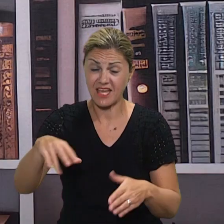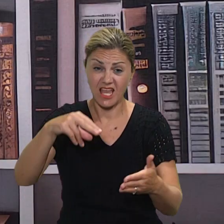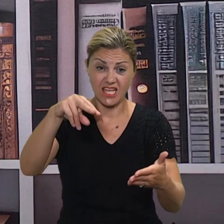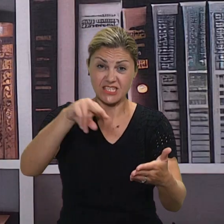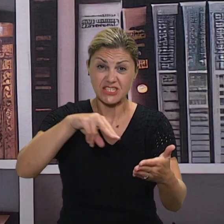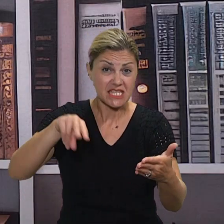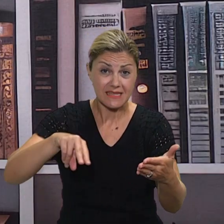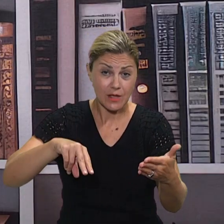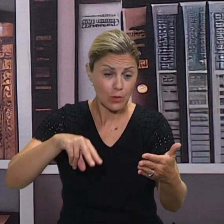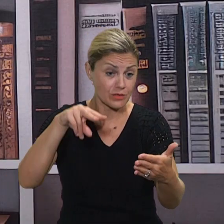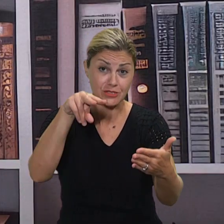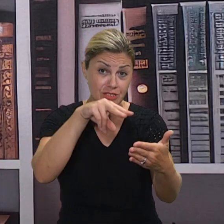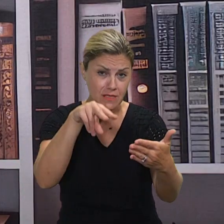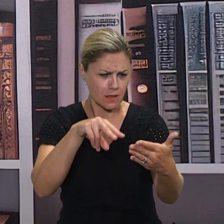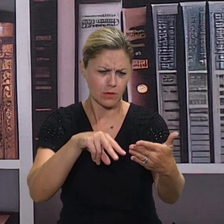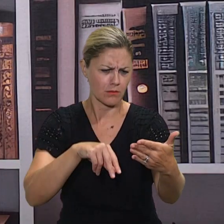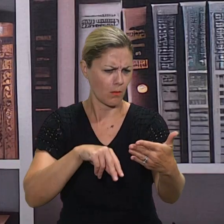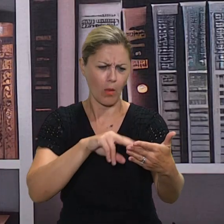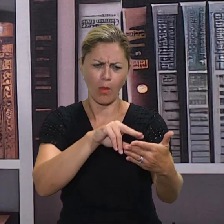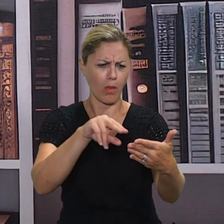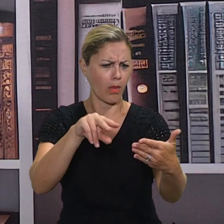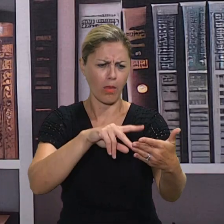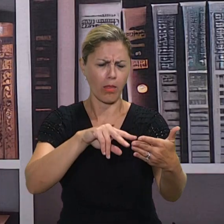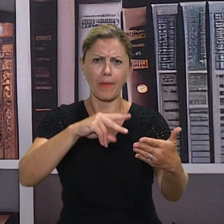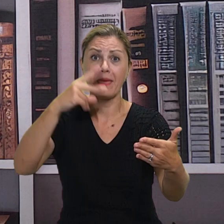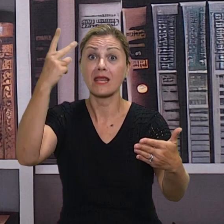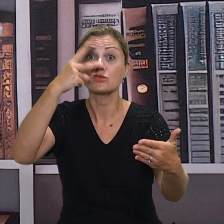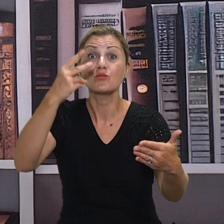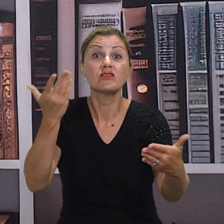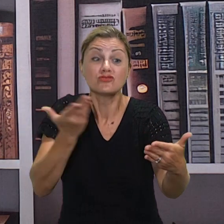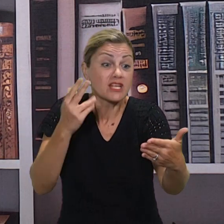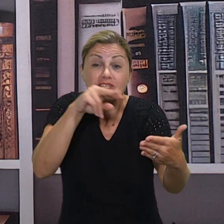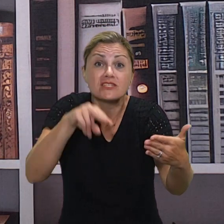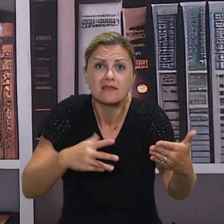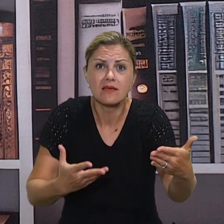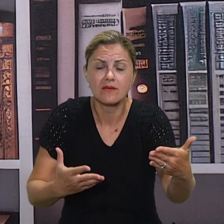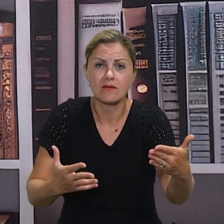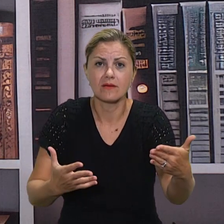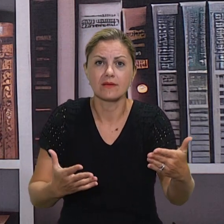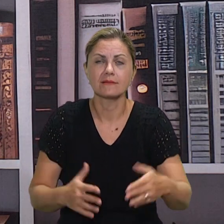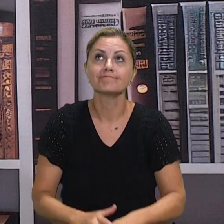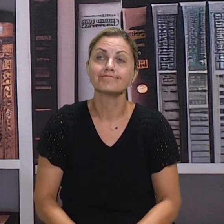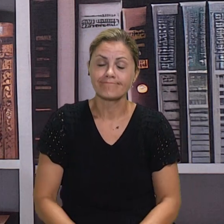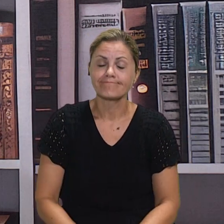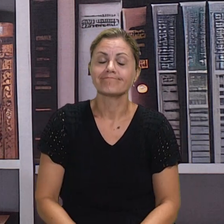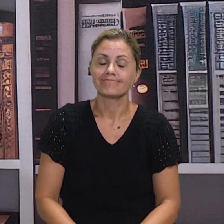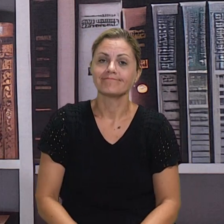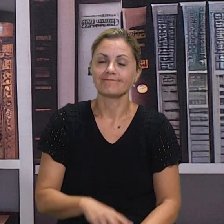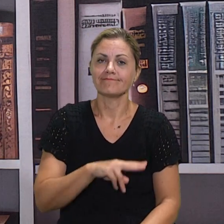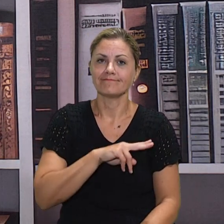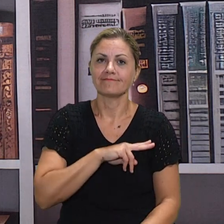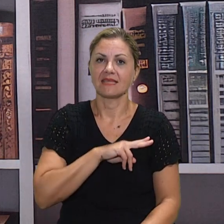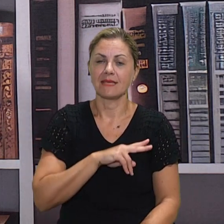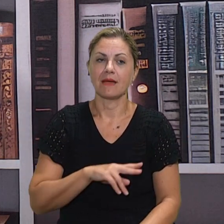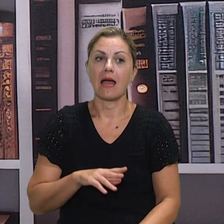Uvijek se nekako možemo pratiti uz pomoć šaljivih anegdota, pa nekakvih upadica, možda na neki